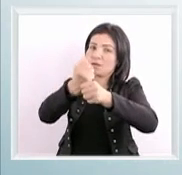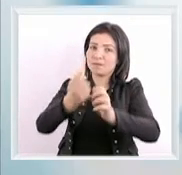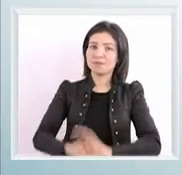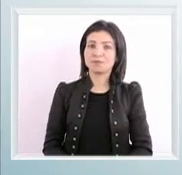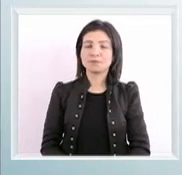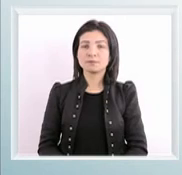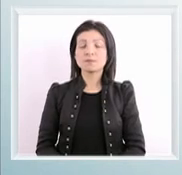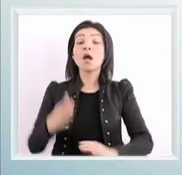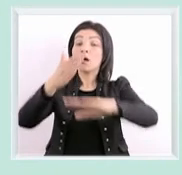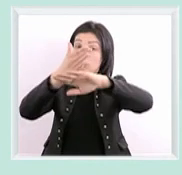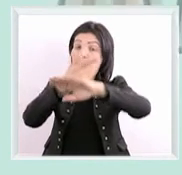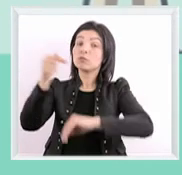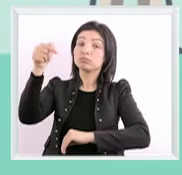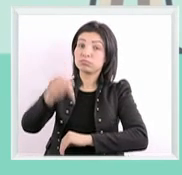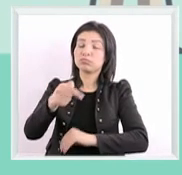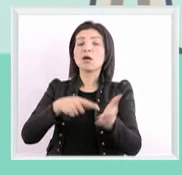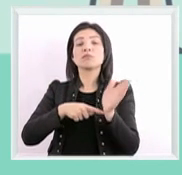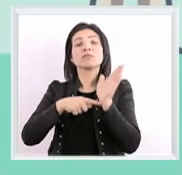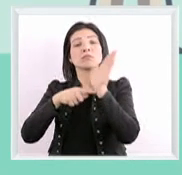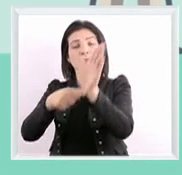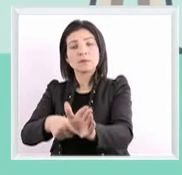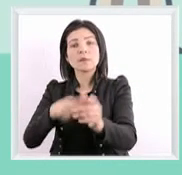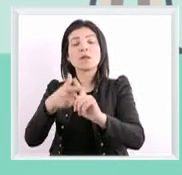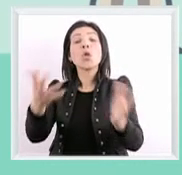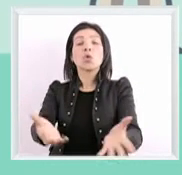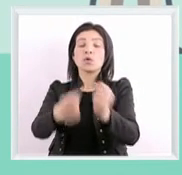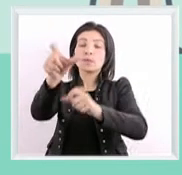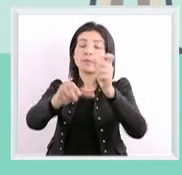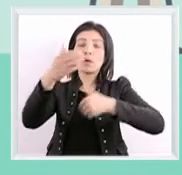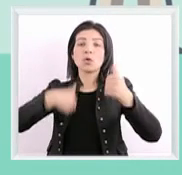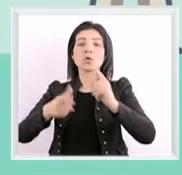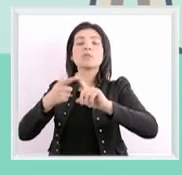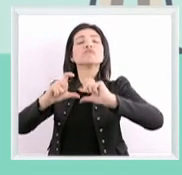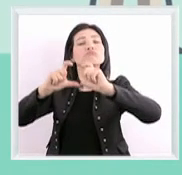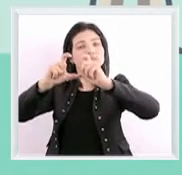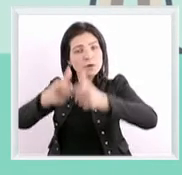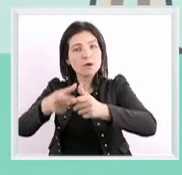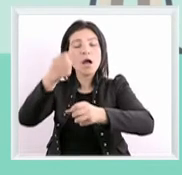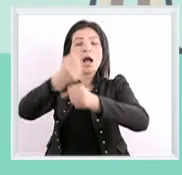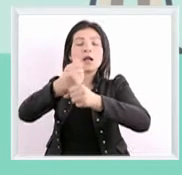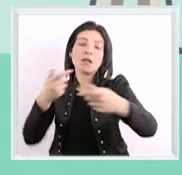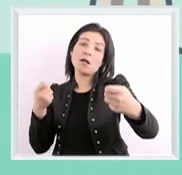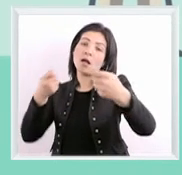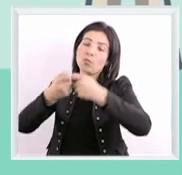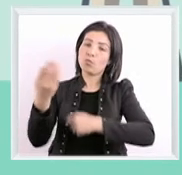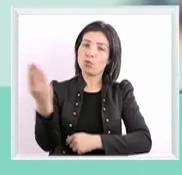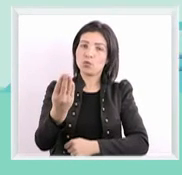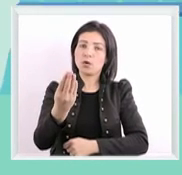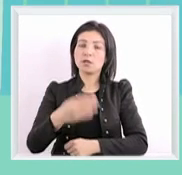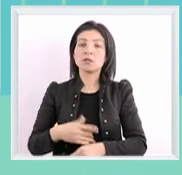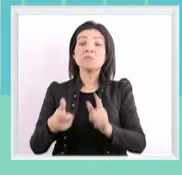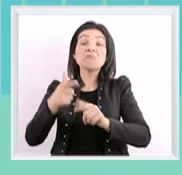والمشروع هذا جي بش يقف مع الأشخاص ذوي الإعاقة في طريقهم للوصول والحصول على خدمة